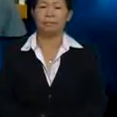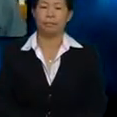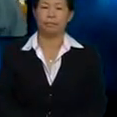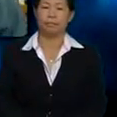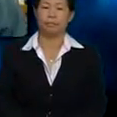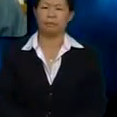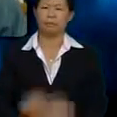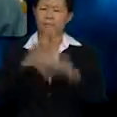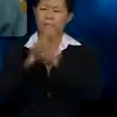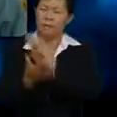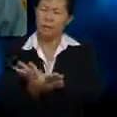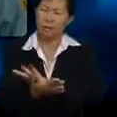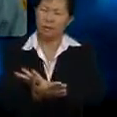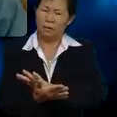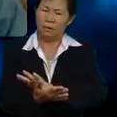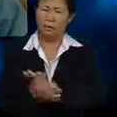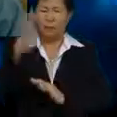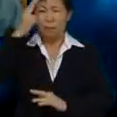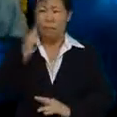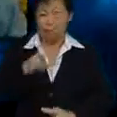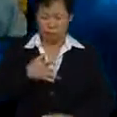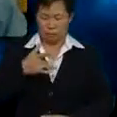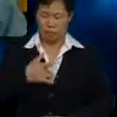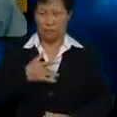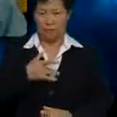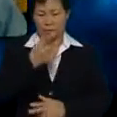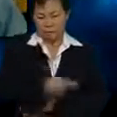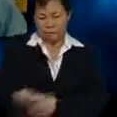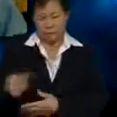Jadi Pakcik rasa Perkara ni